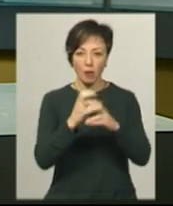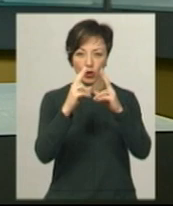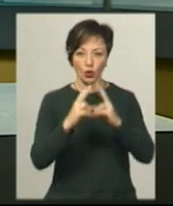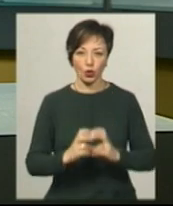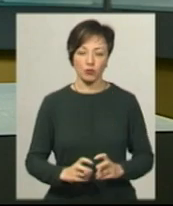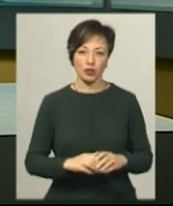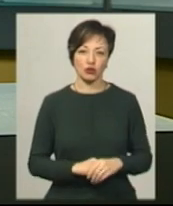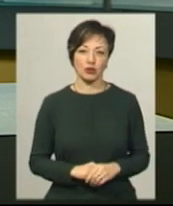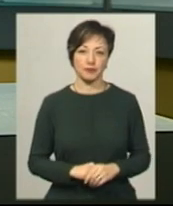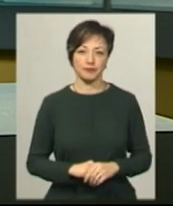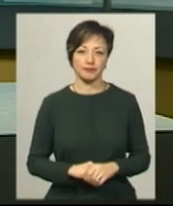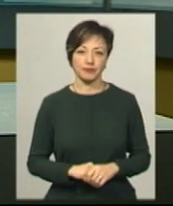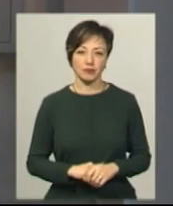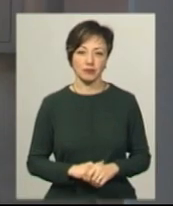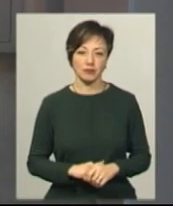обстеження.